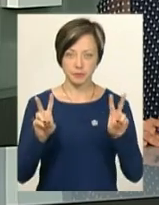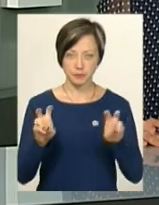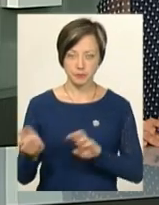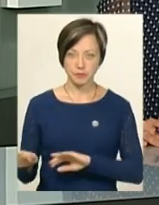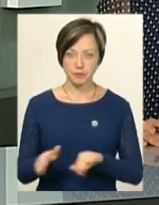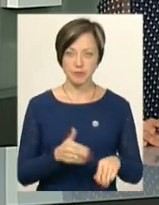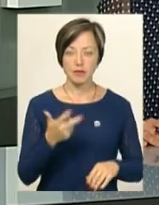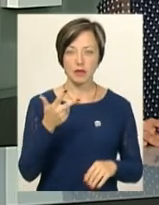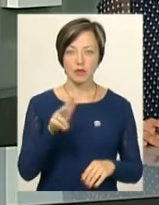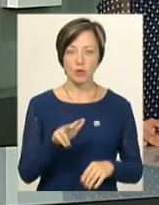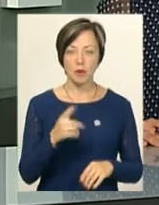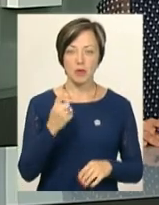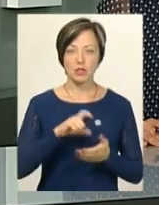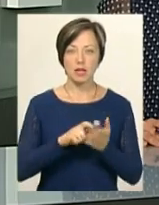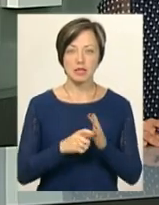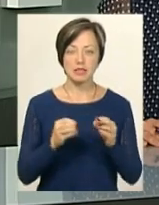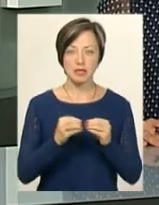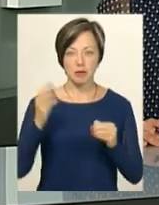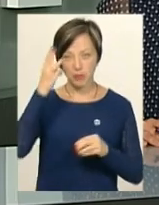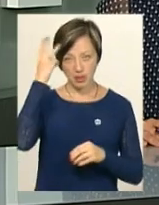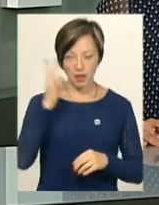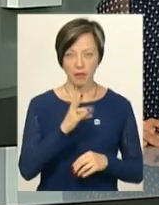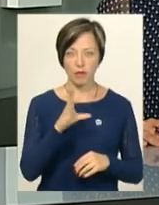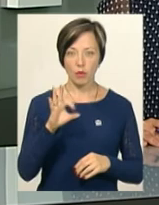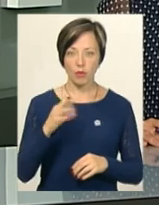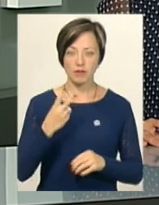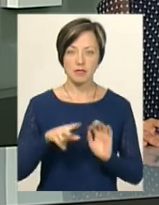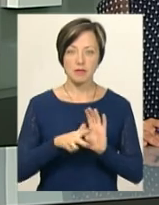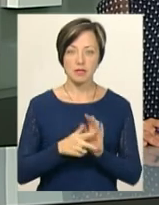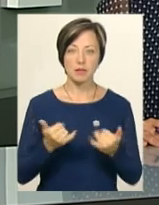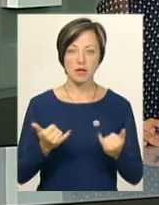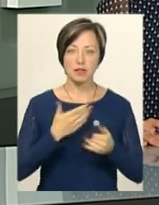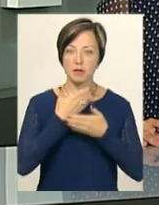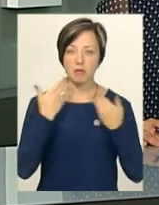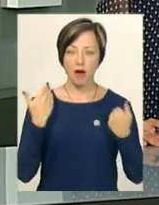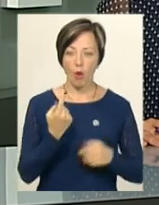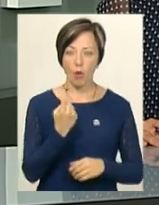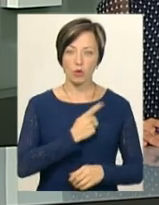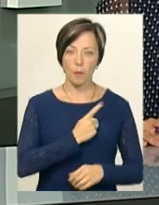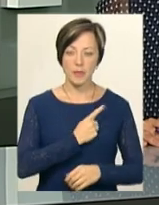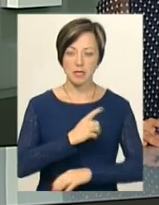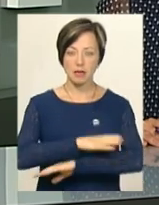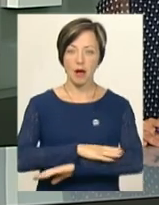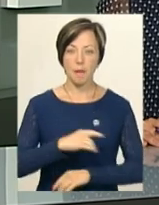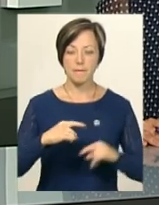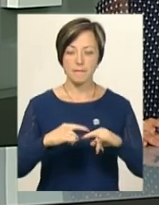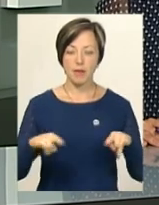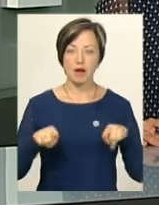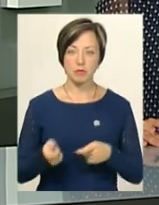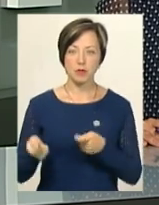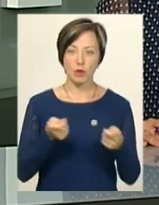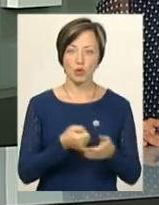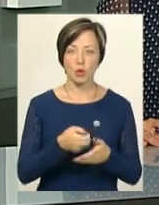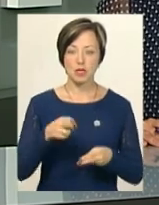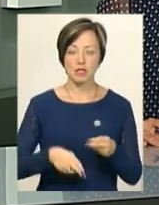У трьох перших класах з 10-ти Хмельницького НВО номер 28 наразі немає одномісних парт. Їх у школу завезуть до